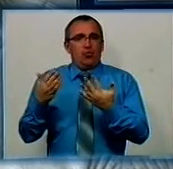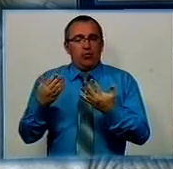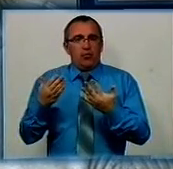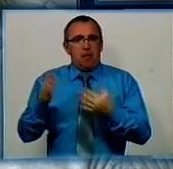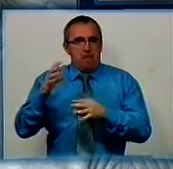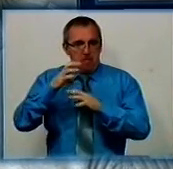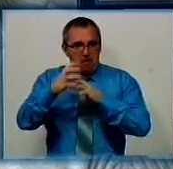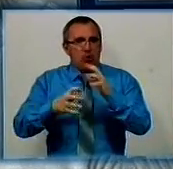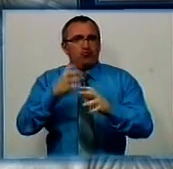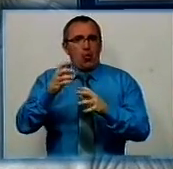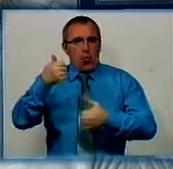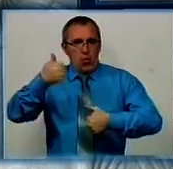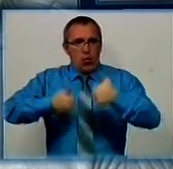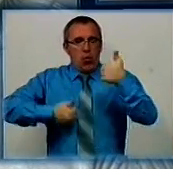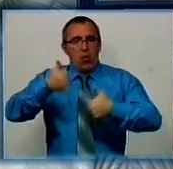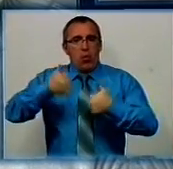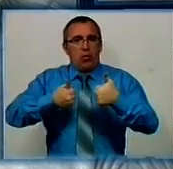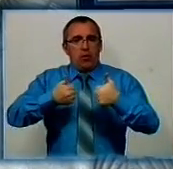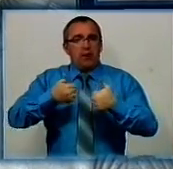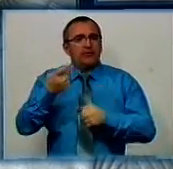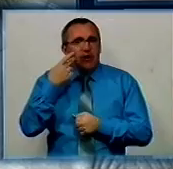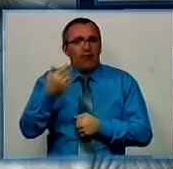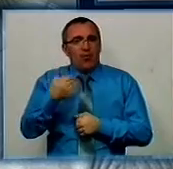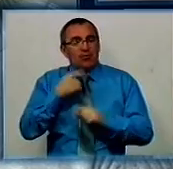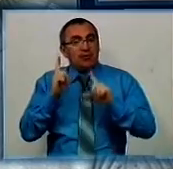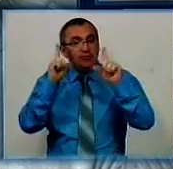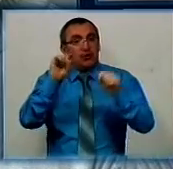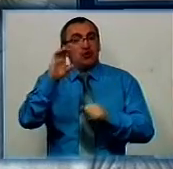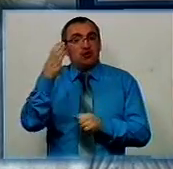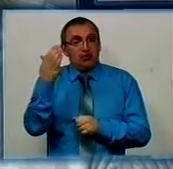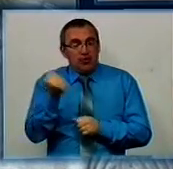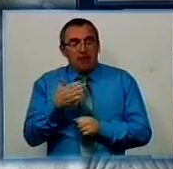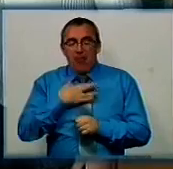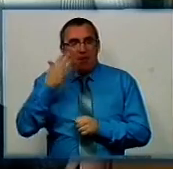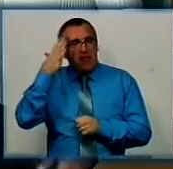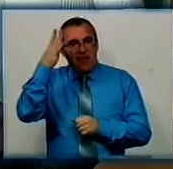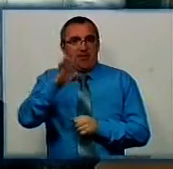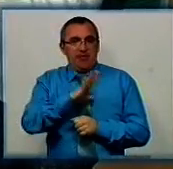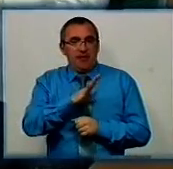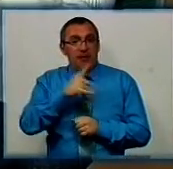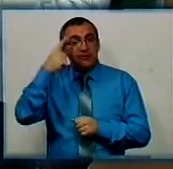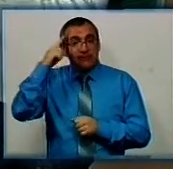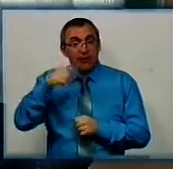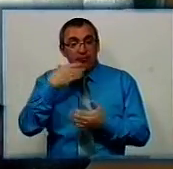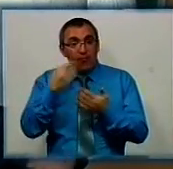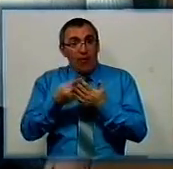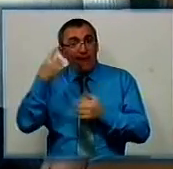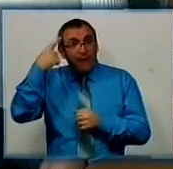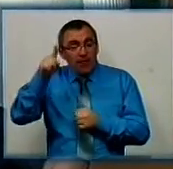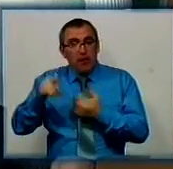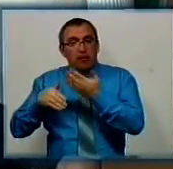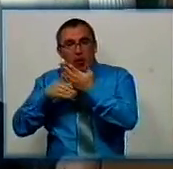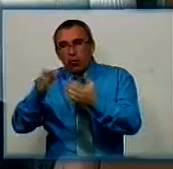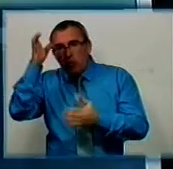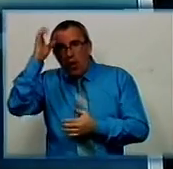міжнародним конкурсом. Але я завжди хотів поїхати в США. Це була моя мрія. Зрозуміти свій винах і Самуїлу допомогли наукові